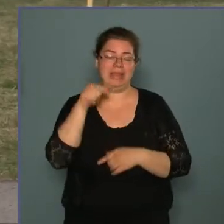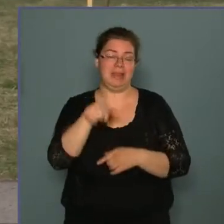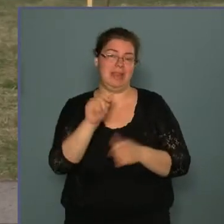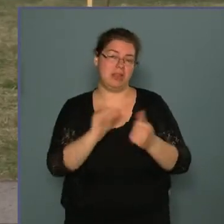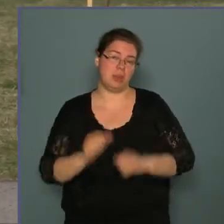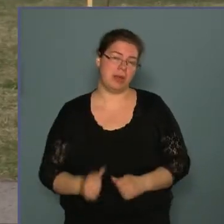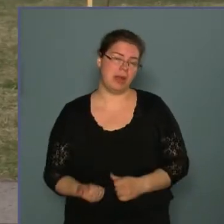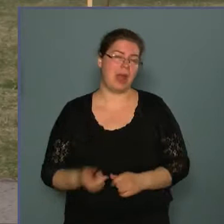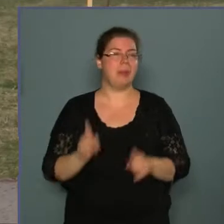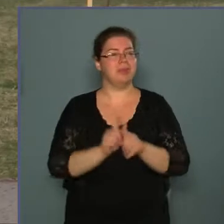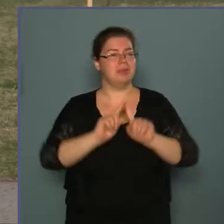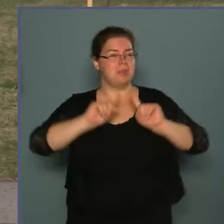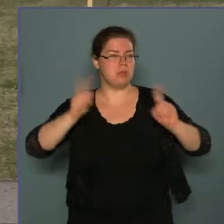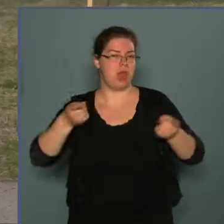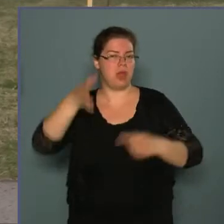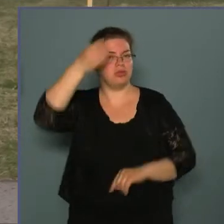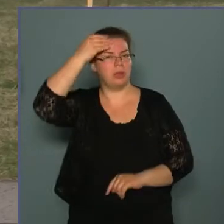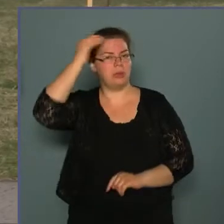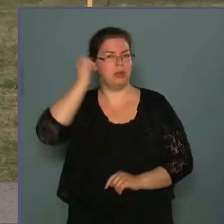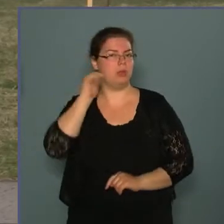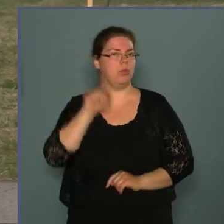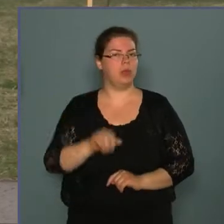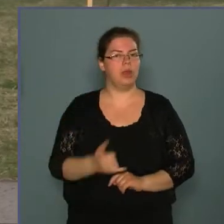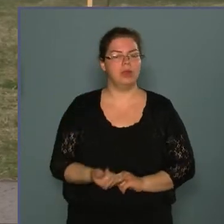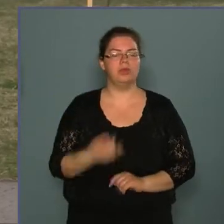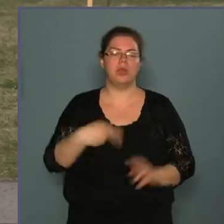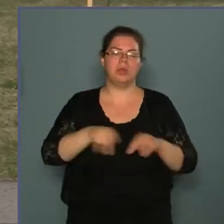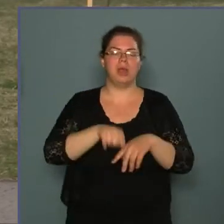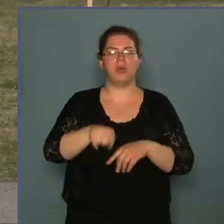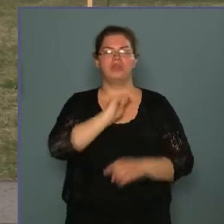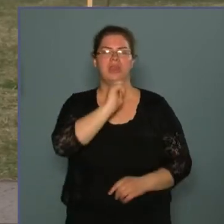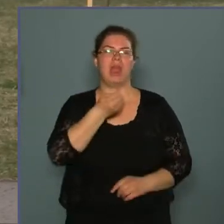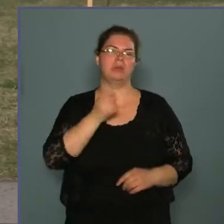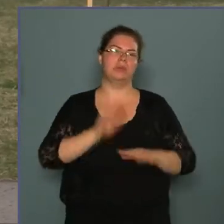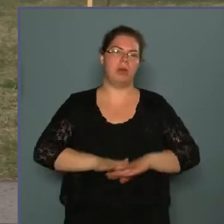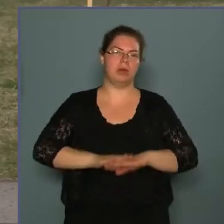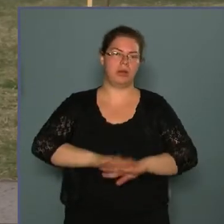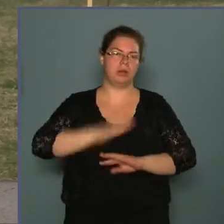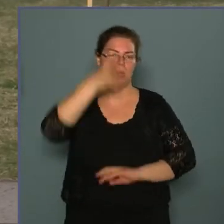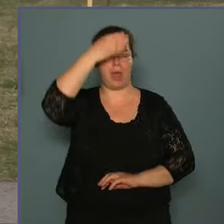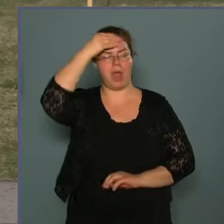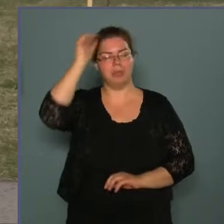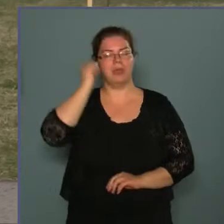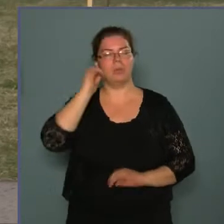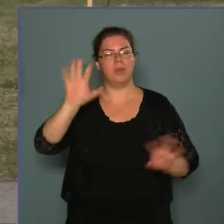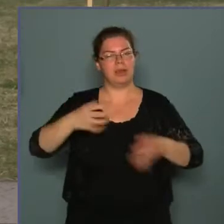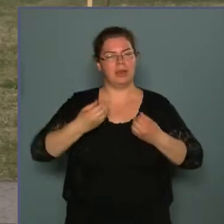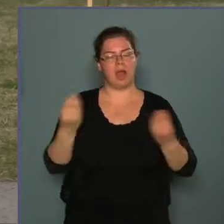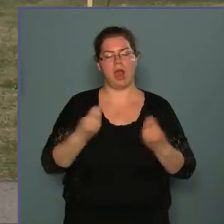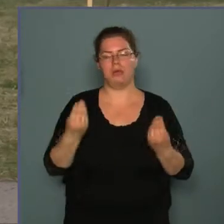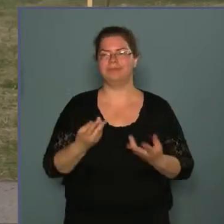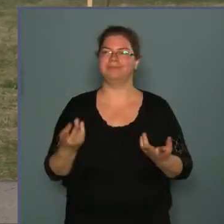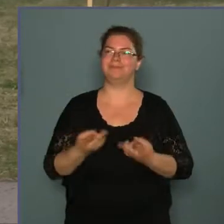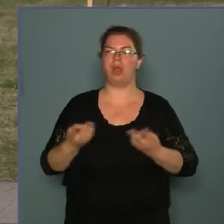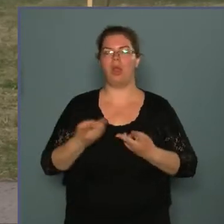más emlékműveknél egyébként, többnyire ott sikerült maradandó művet létrehozni, ahol a megrendelés, a